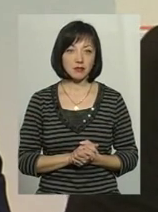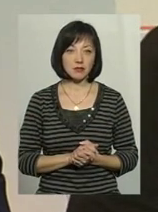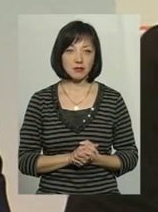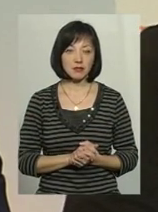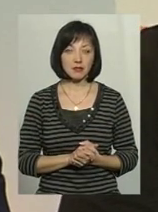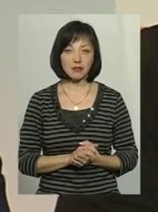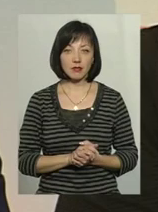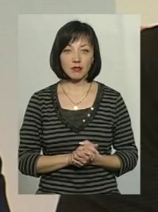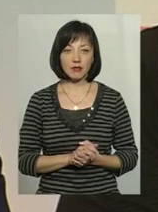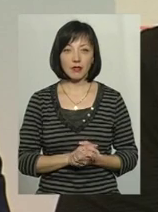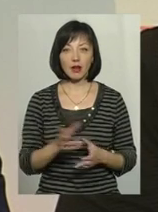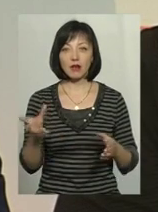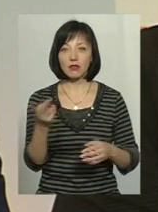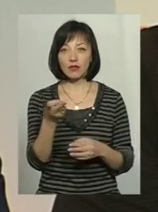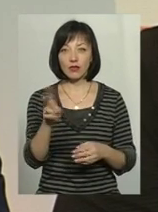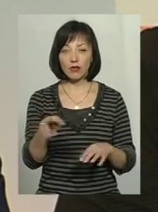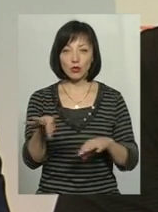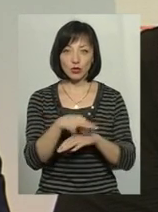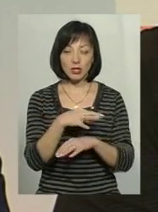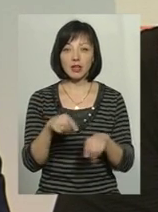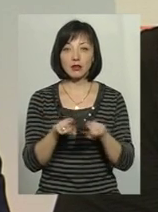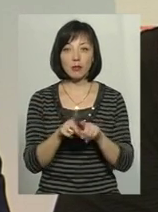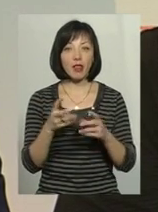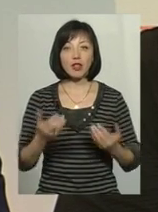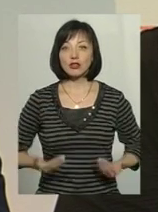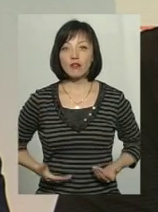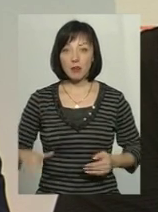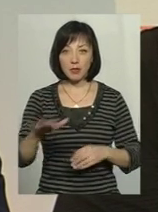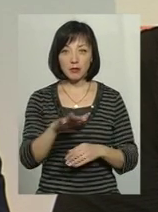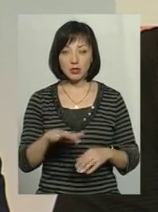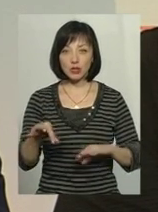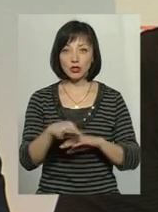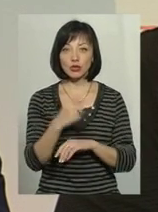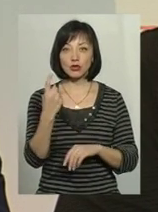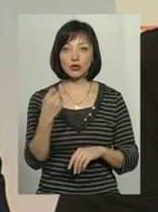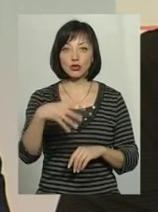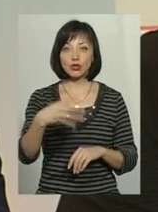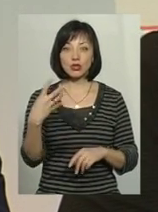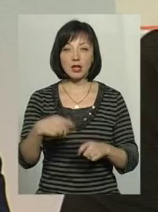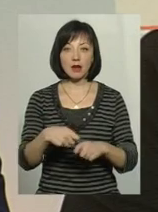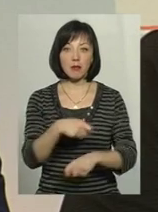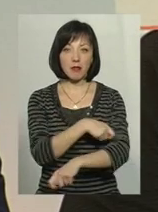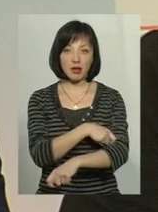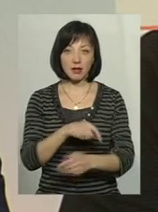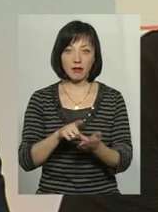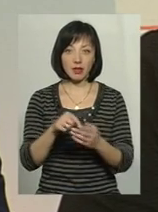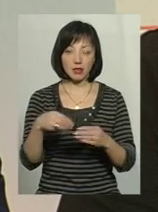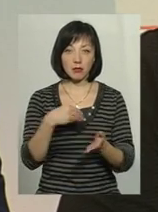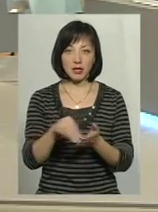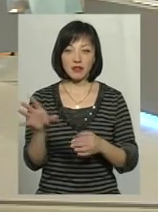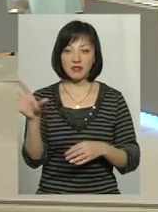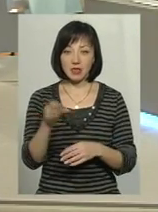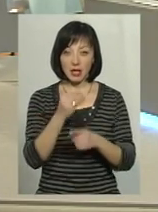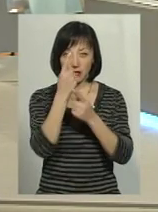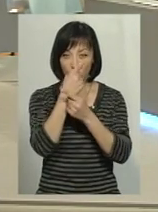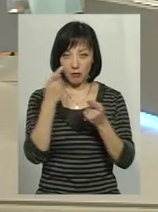заробляли в двох з дружиною. Так само є нежитлове приміщення, також на дружині, 144 квадратних метри придбане. цієї